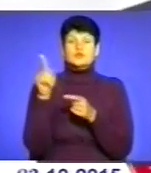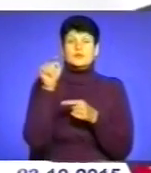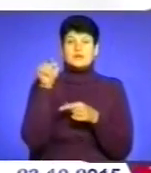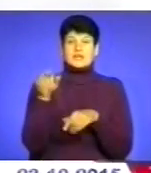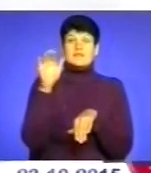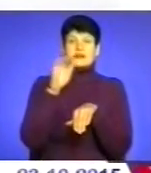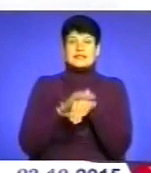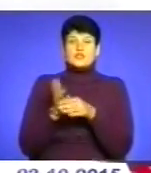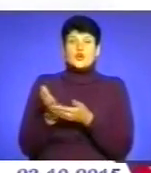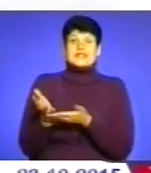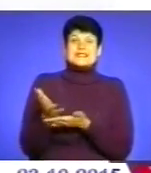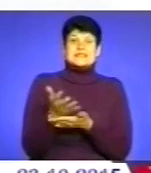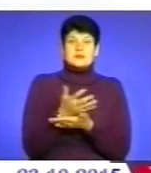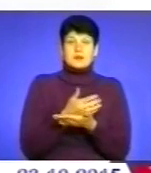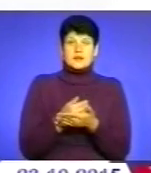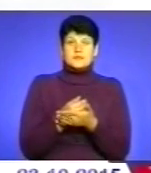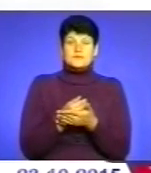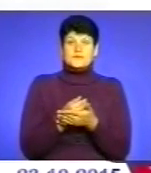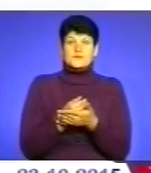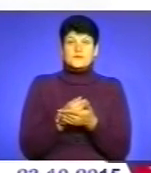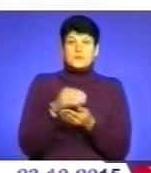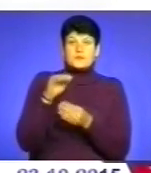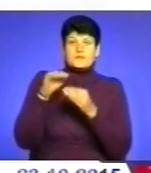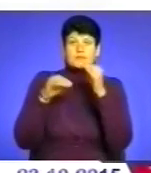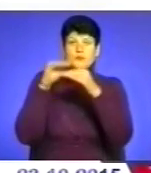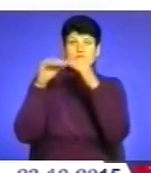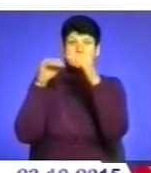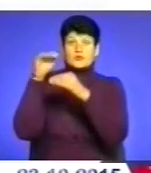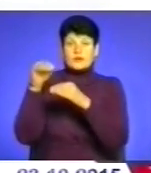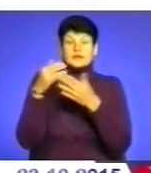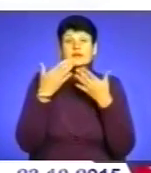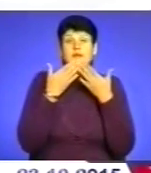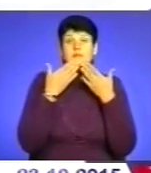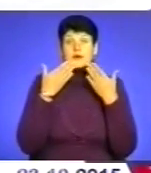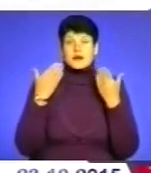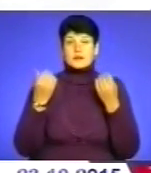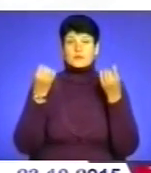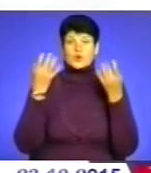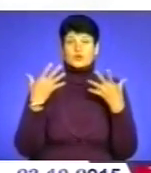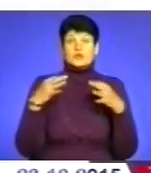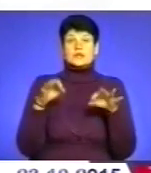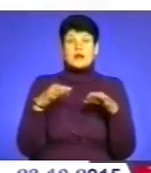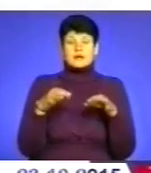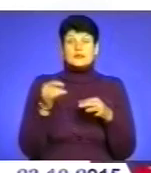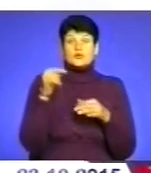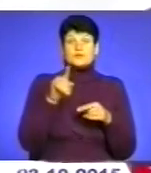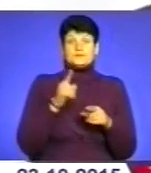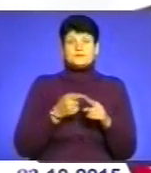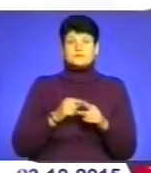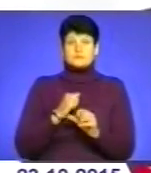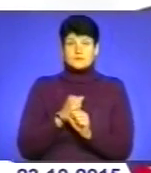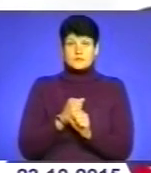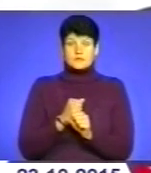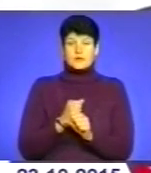зібрати і десь їх поскладувати і так далі, коли просто немає транспорту для того, щоб це зробити. Або